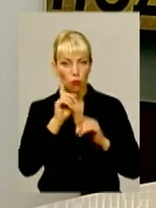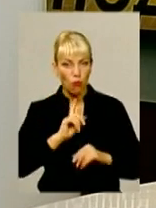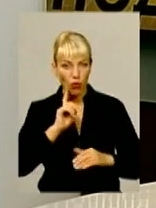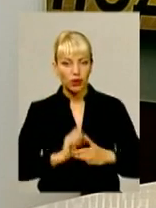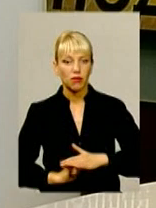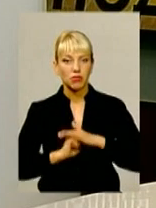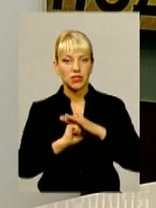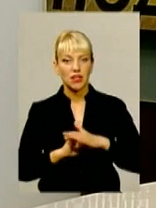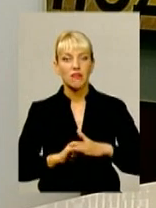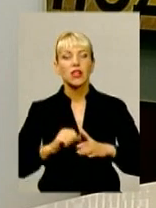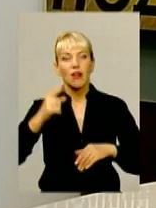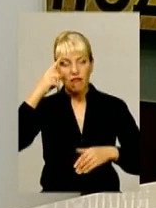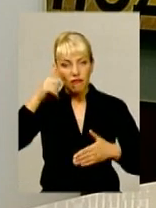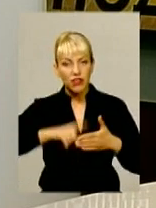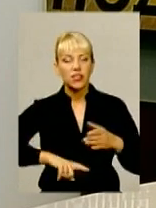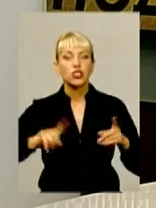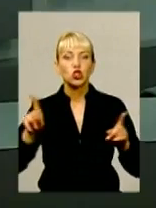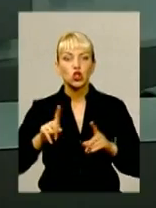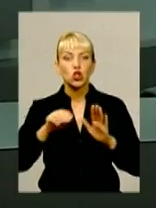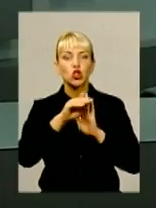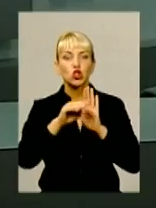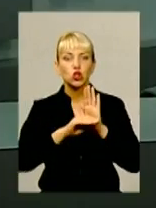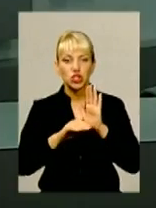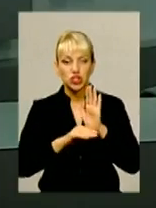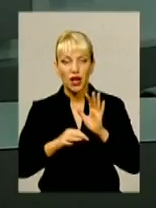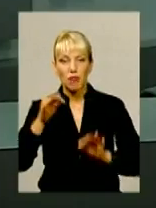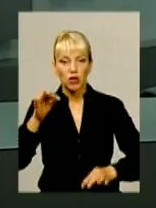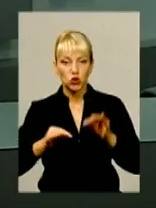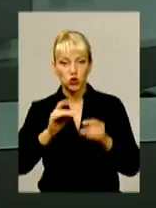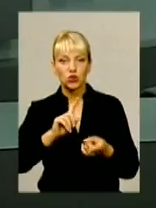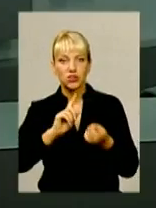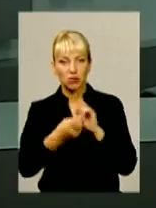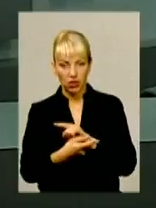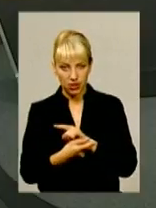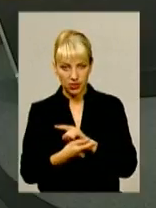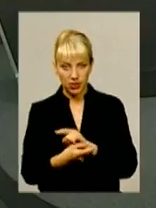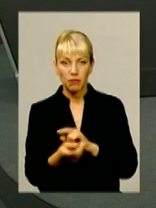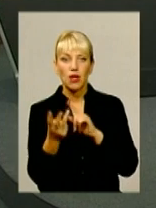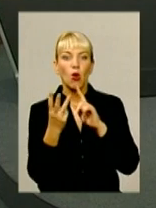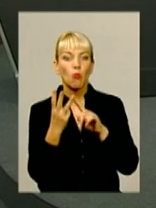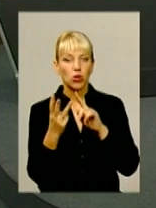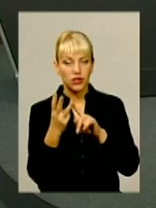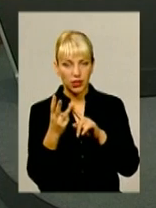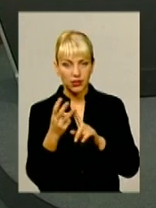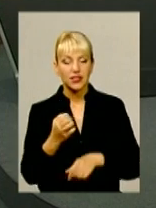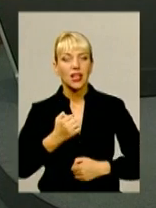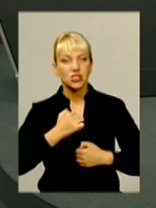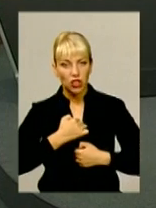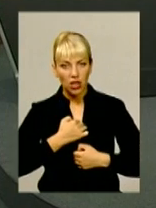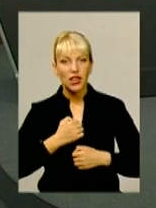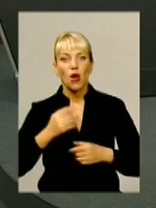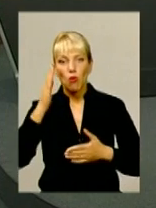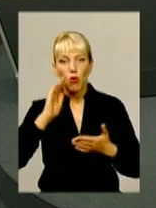правосуддя в Україні змінилося, судова система в ньому змінилася. І по-третє, на жаль, що політичні